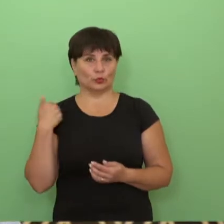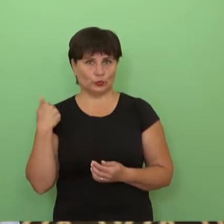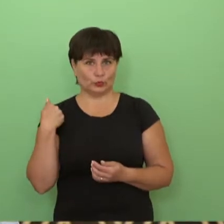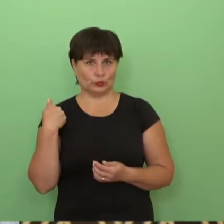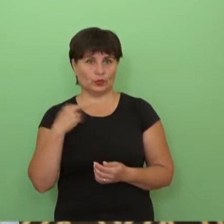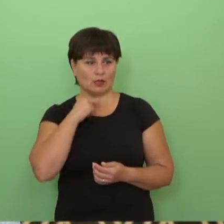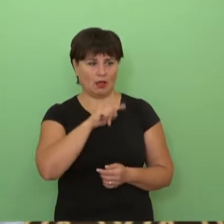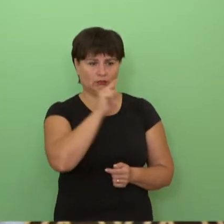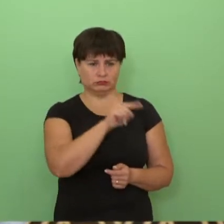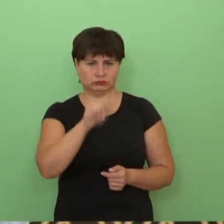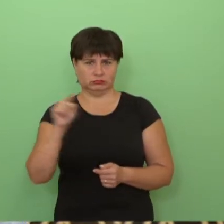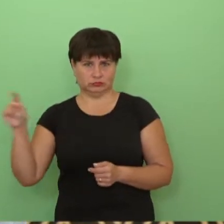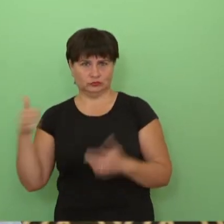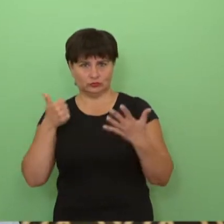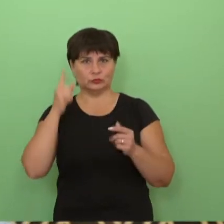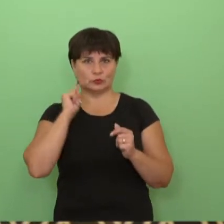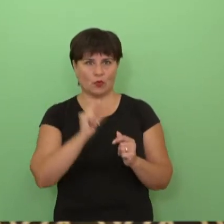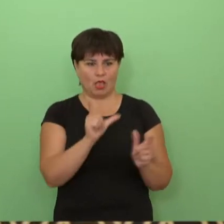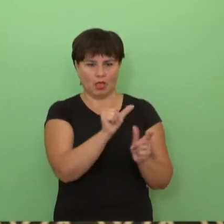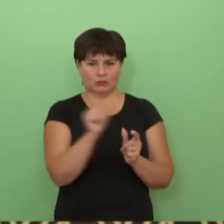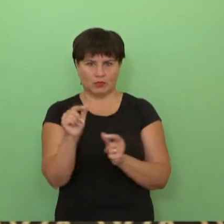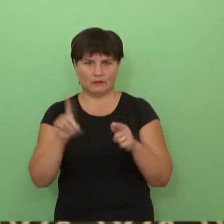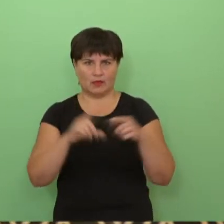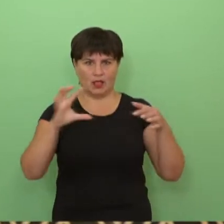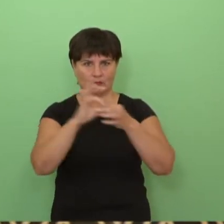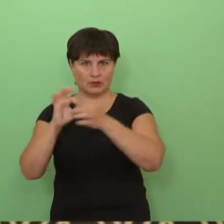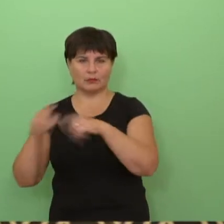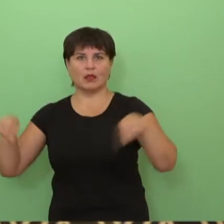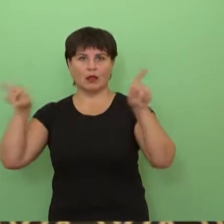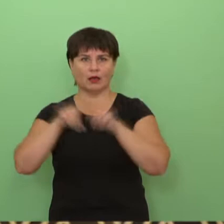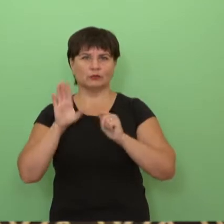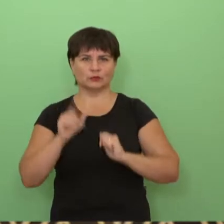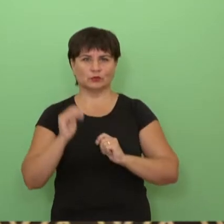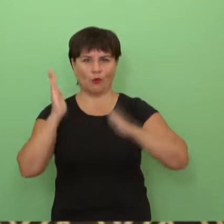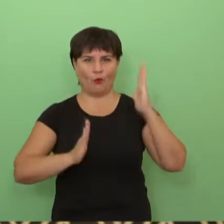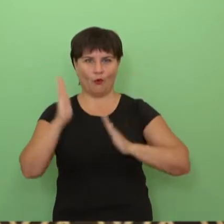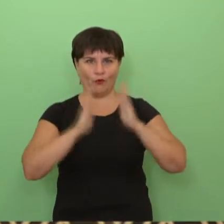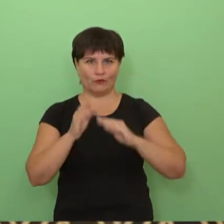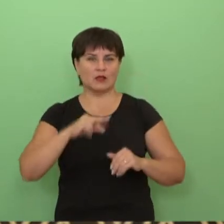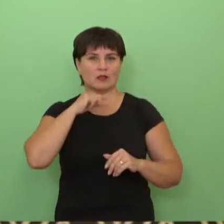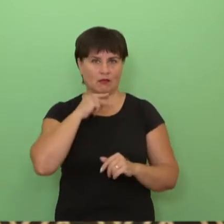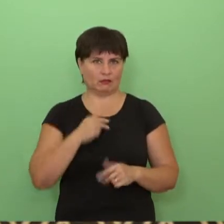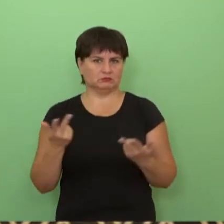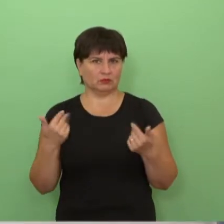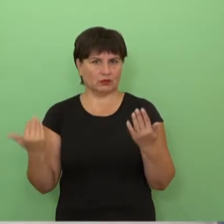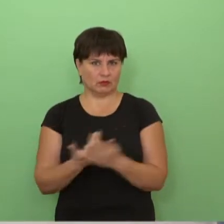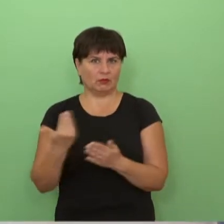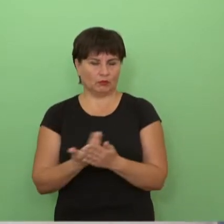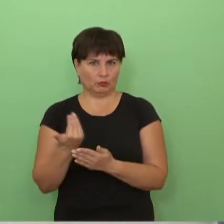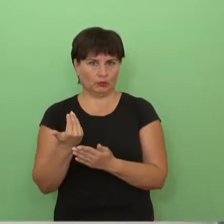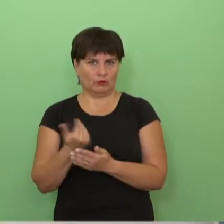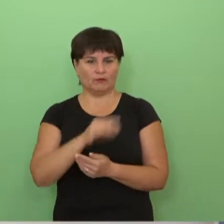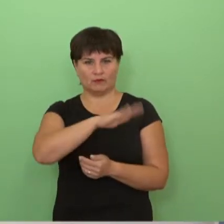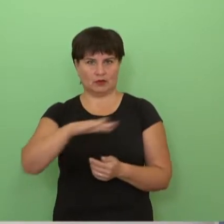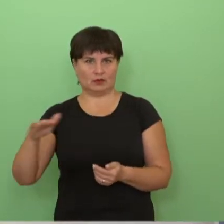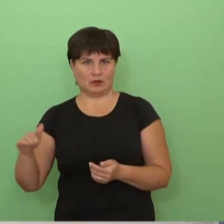tokias tarsi konferenciines klasės. Turbūt tai pakankama naujovia tiek tiek mokiniams, tiek tiek